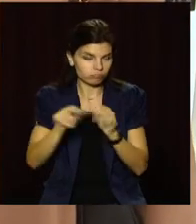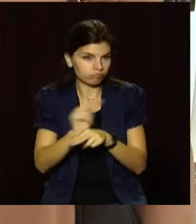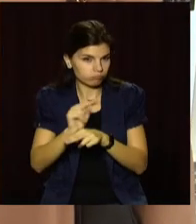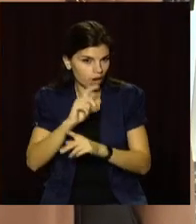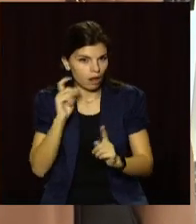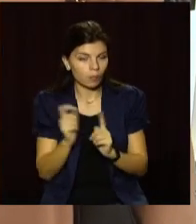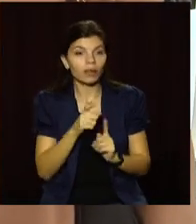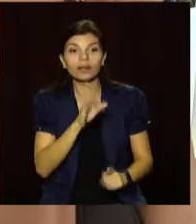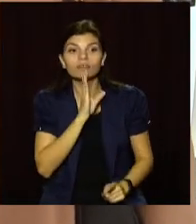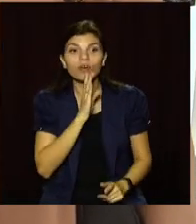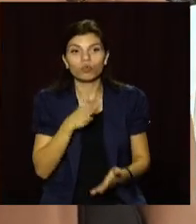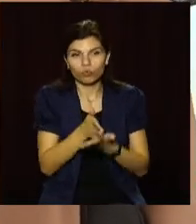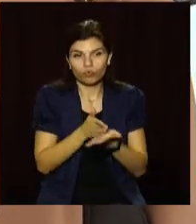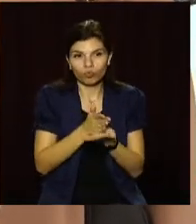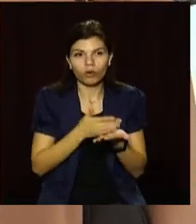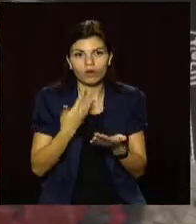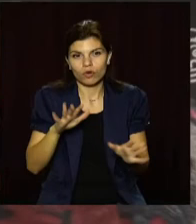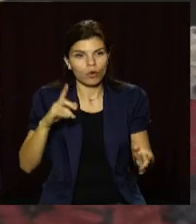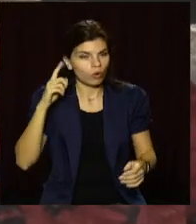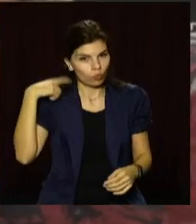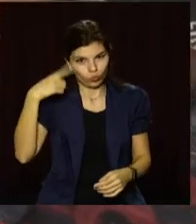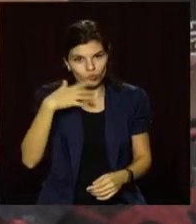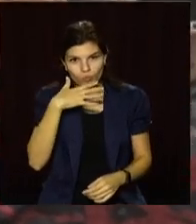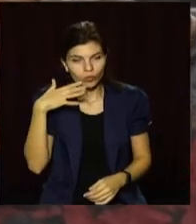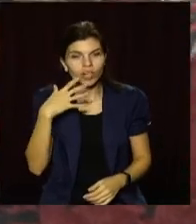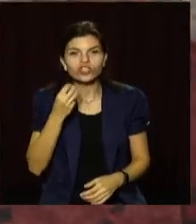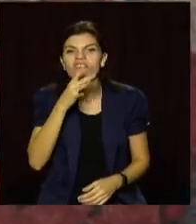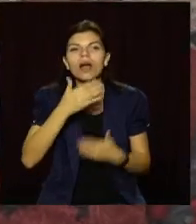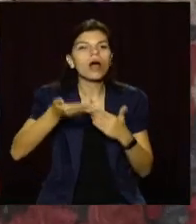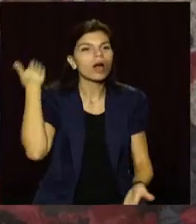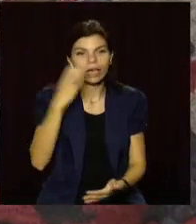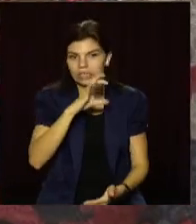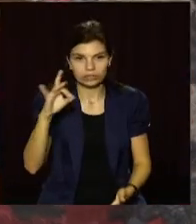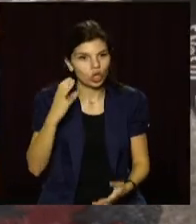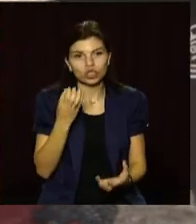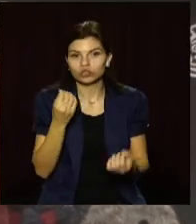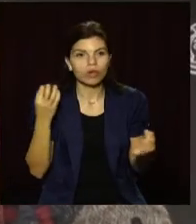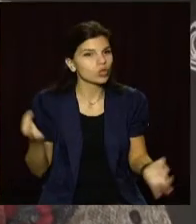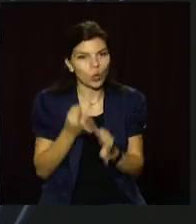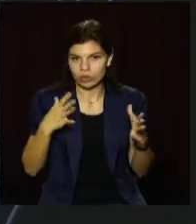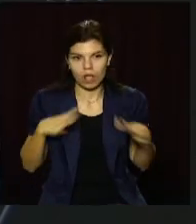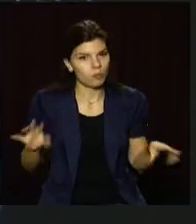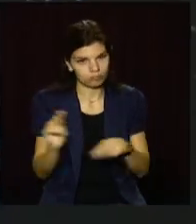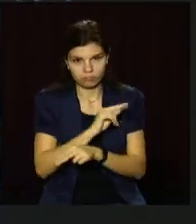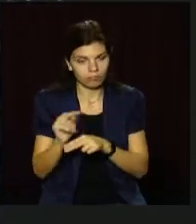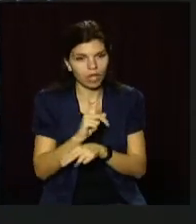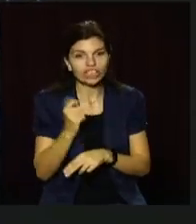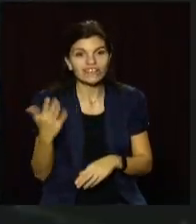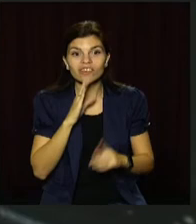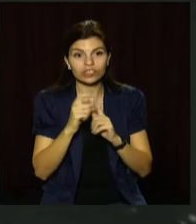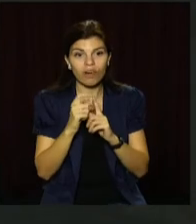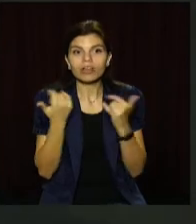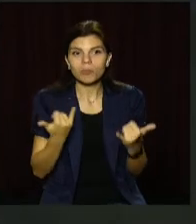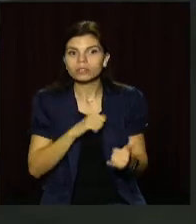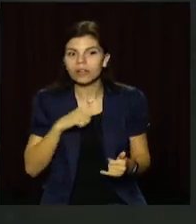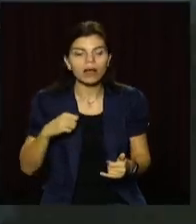Олексійовна працює в планетарії вже майже півстоліття. Каже, ще з радянських часів його жодного разу не оновлювали. За її словами,